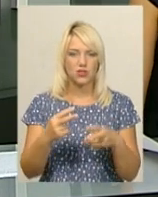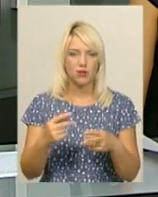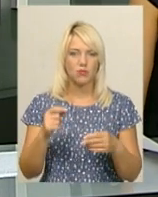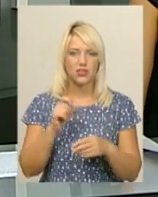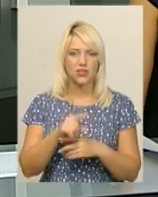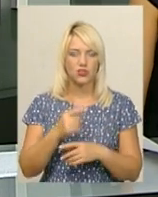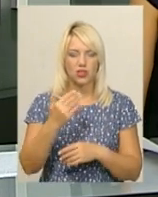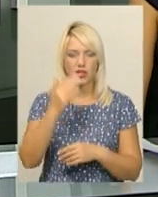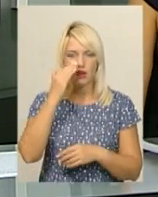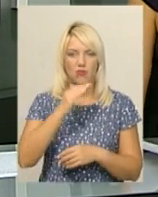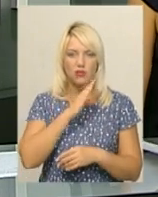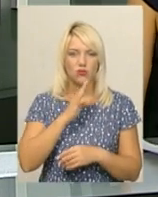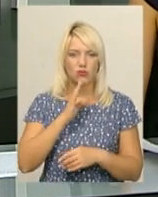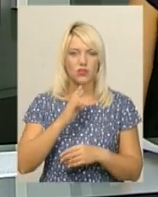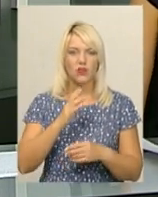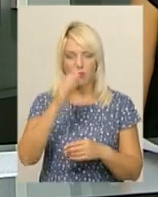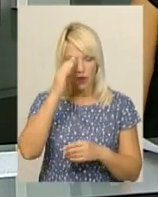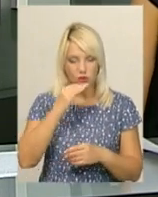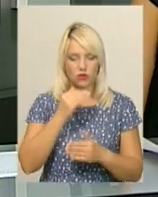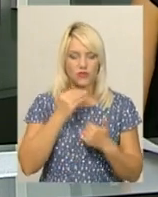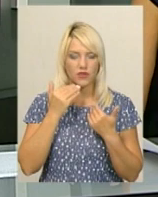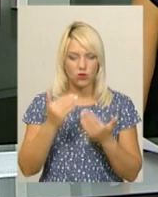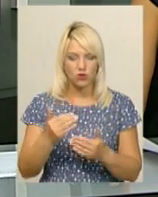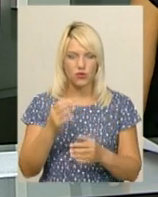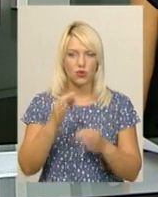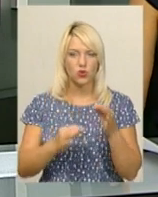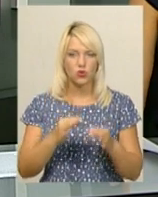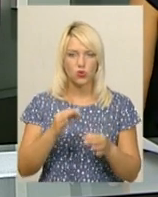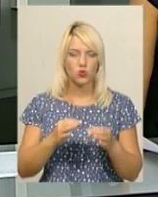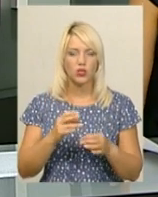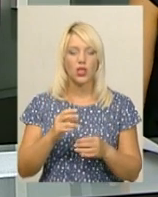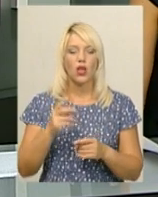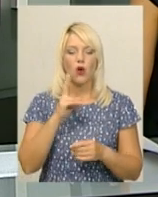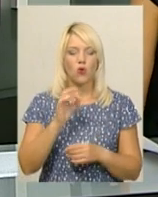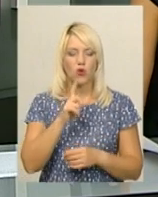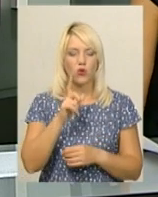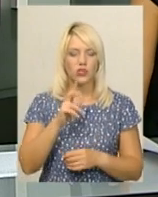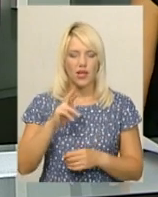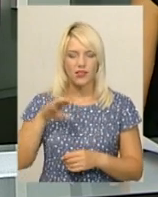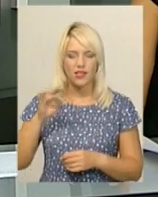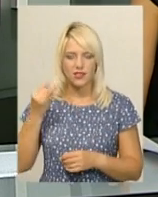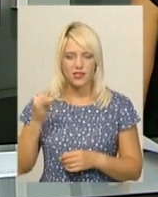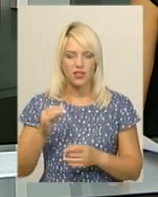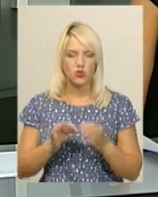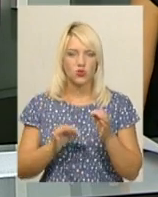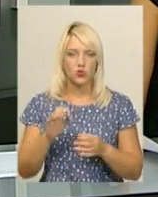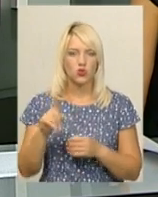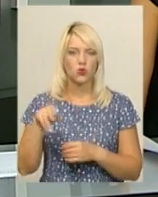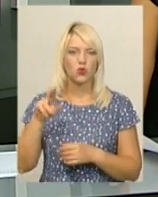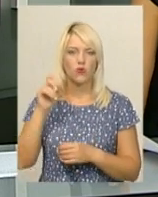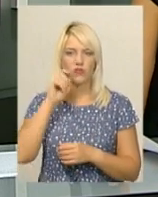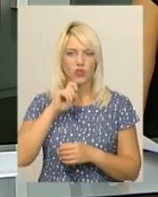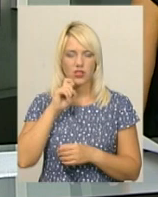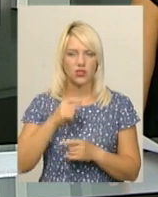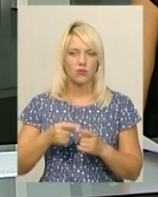біологічний батько звернувся до Козетянської служби у справах дітей, що на Вінниччині. Про це повідомила начальник служби у справах дітей